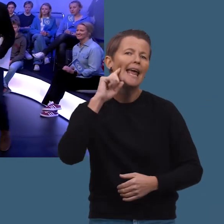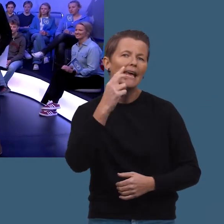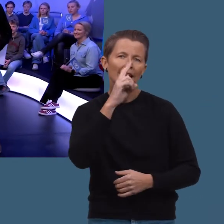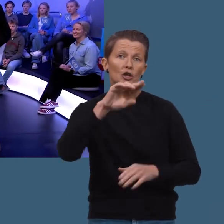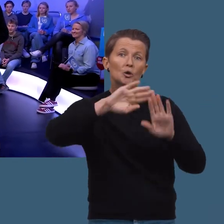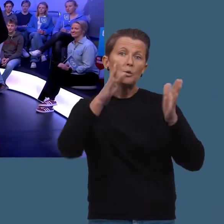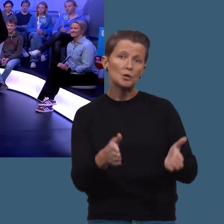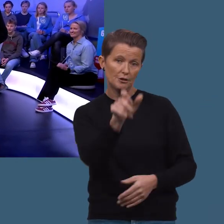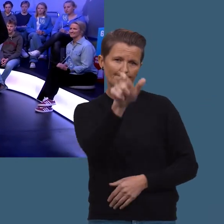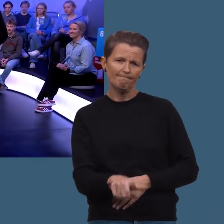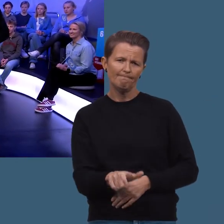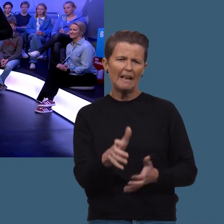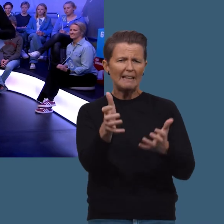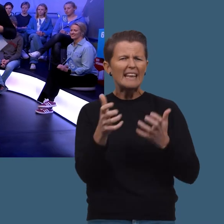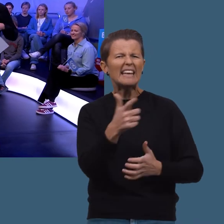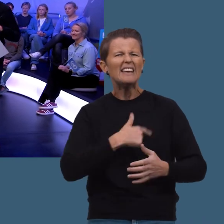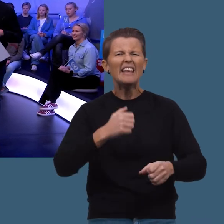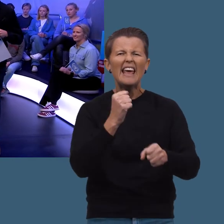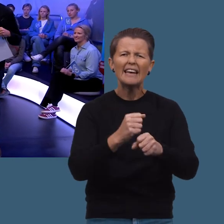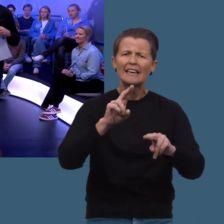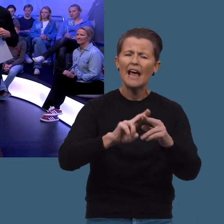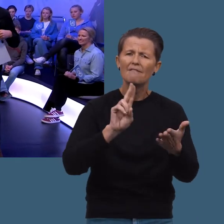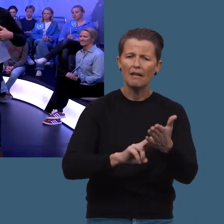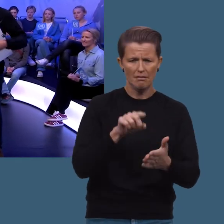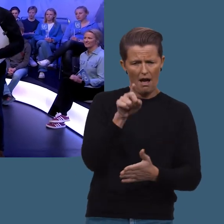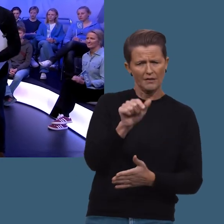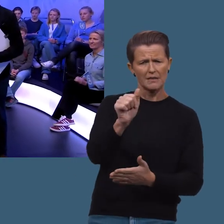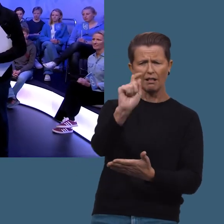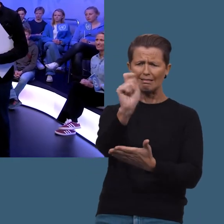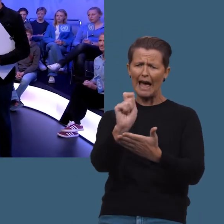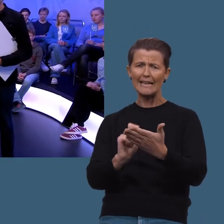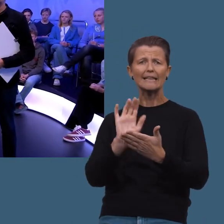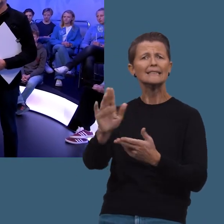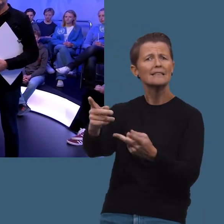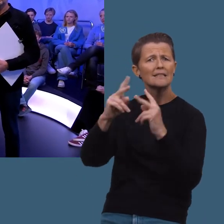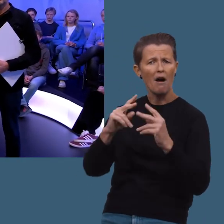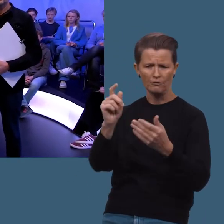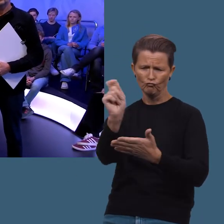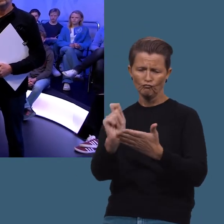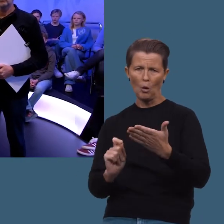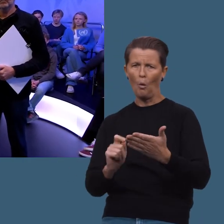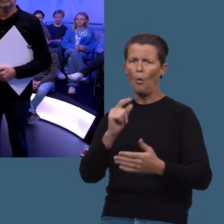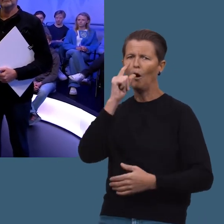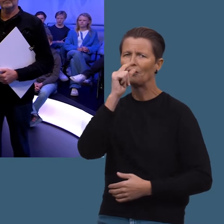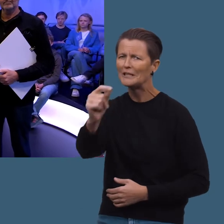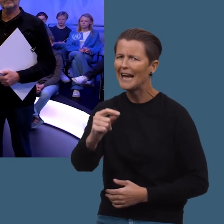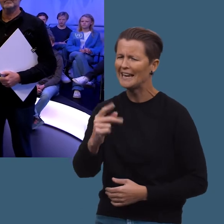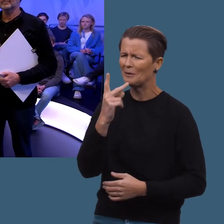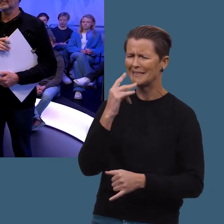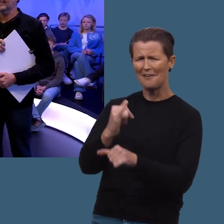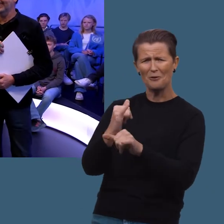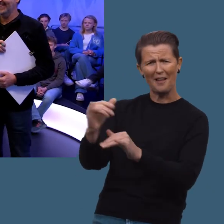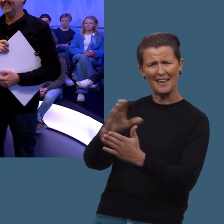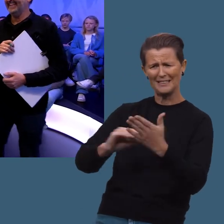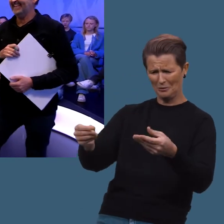Han heter Egil Nyhus. Trenger vi egentlig FN? Det skal han prøve å tegne et svar på. Jeg er veldig nysgjerrig